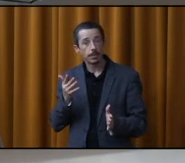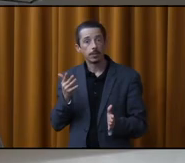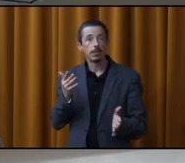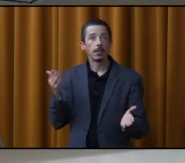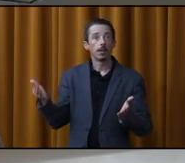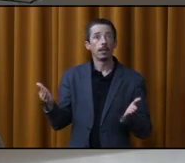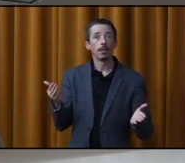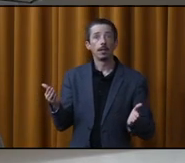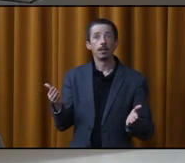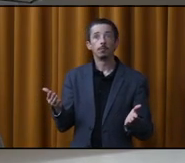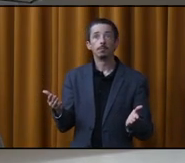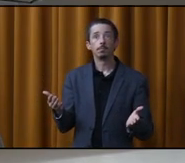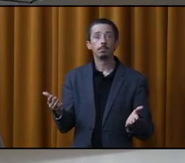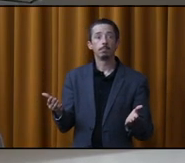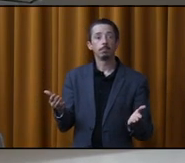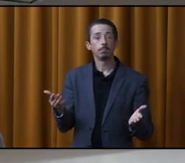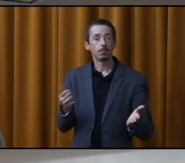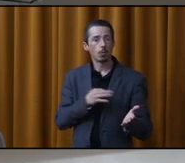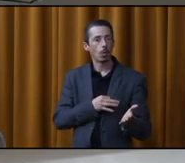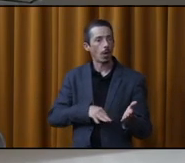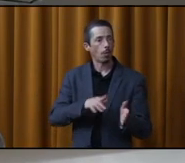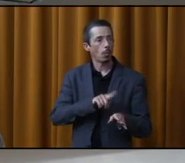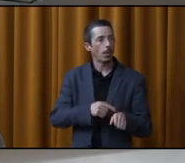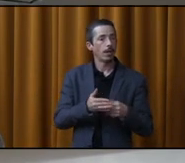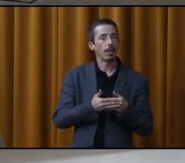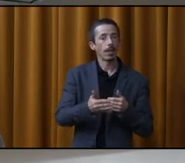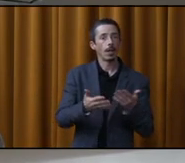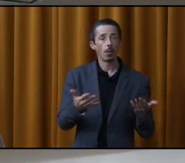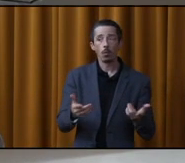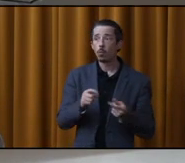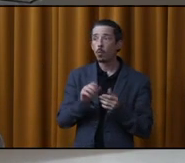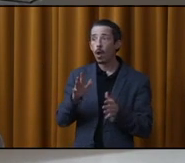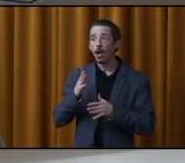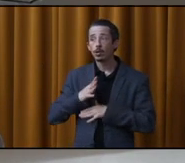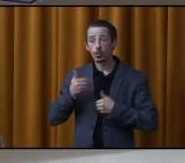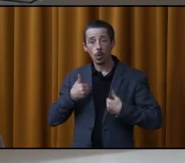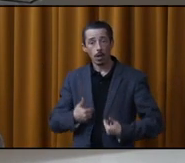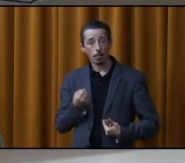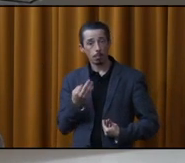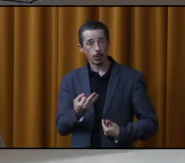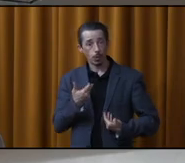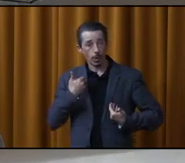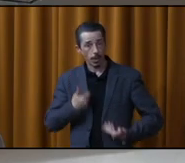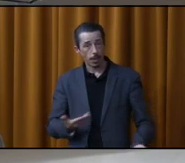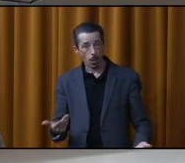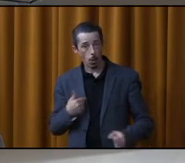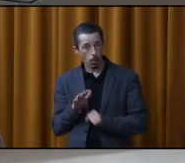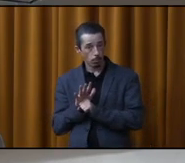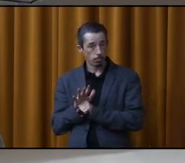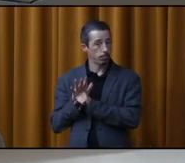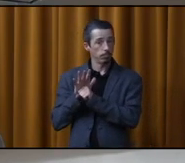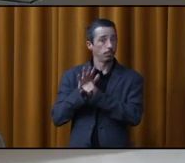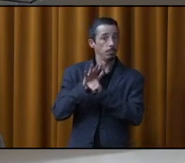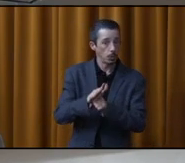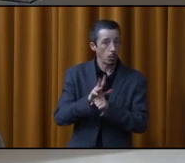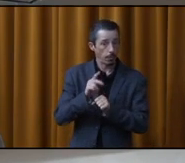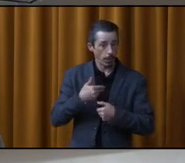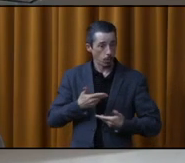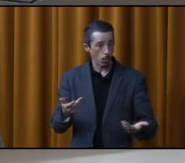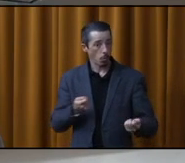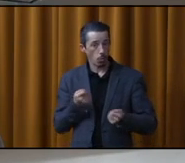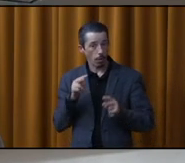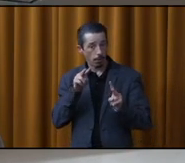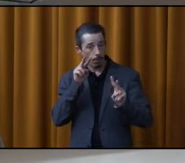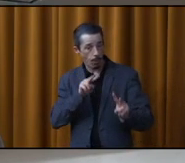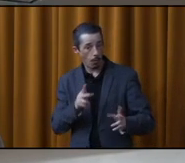aussi profiter du temps. Moi, je vous ai raconté un petit peu mon histoire personnelle. Ce n pas pour mettre de la pression, c'est véridique, vous pourrez le contrôler,